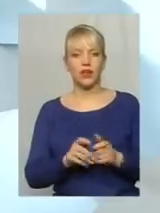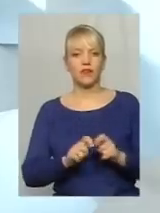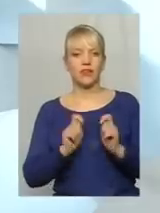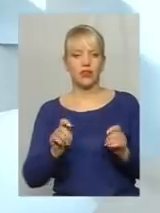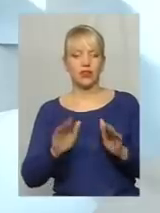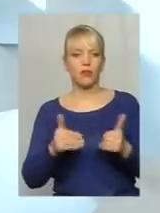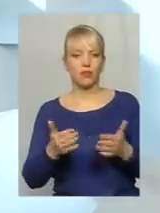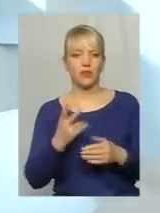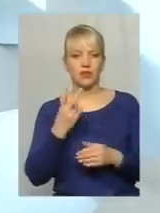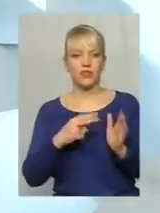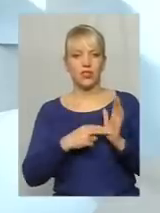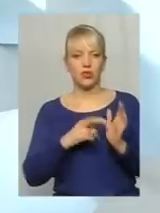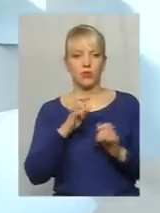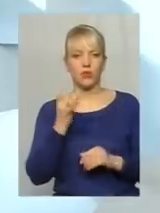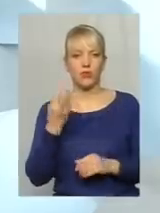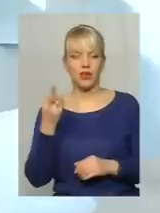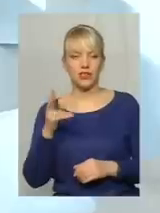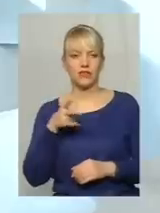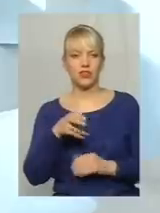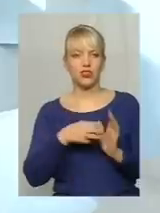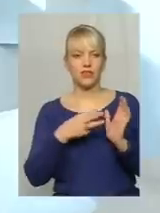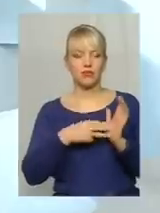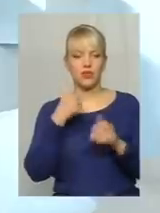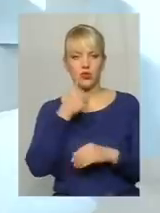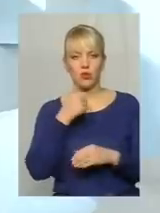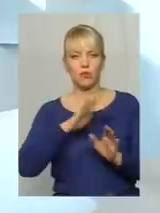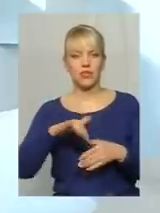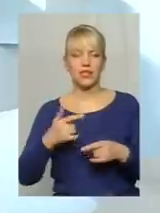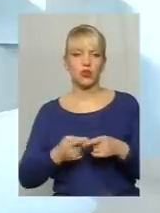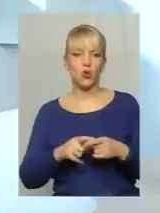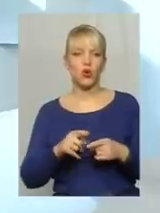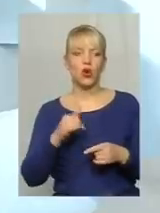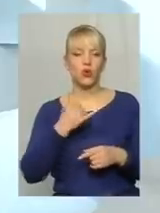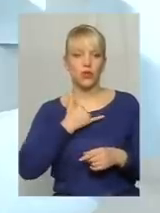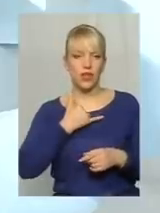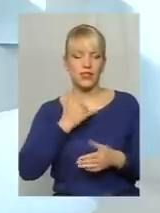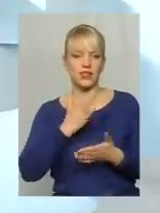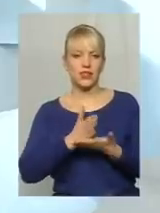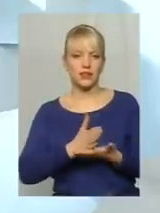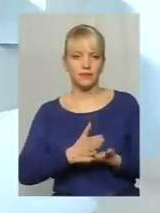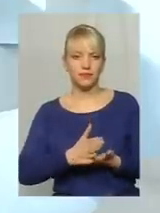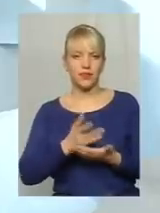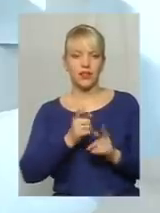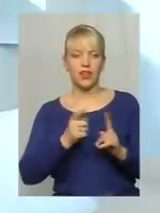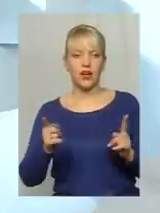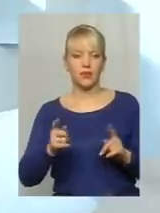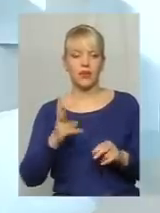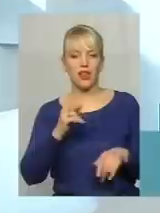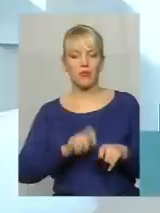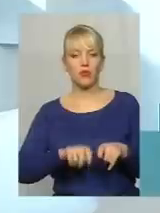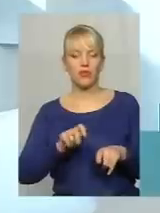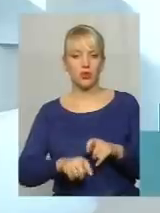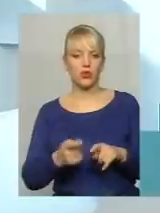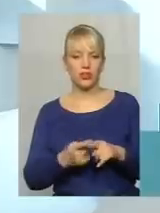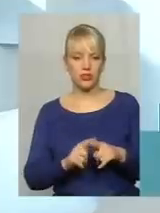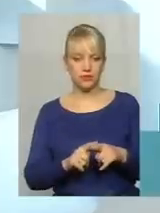березня 2018 року. Після того у нас є термін на перевірку їх